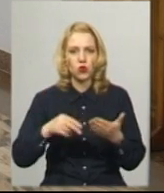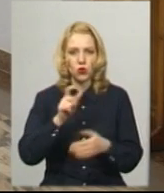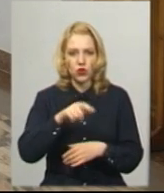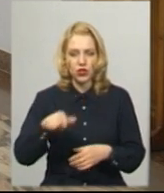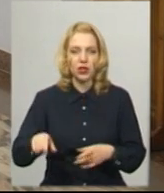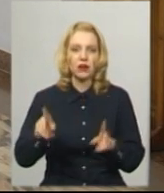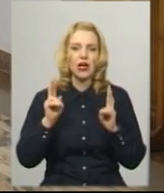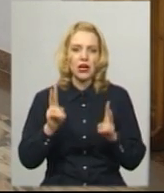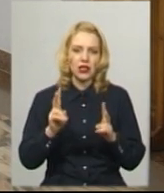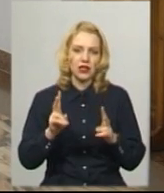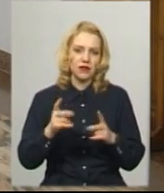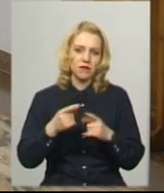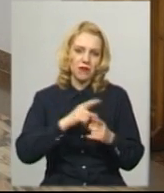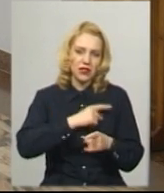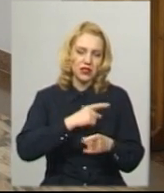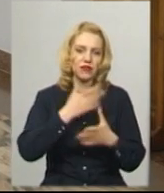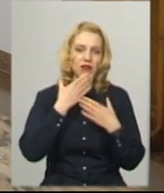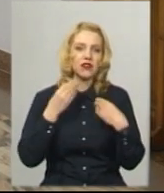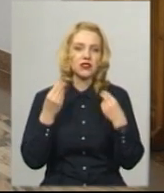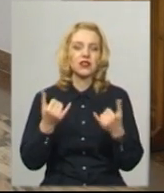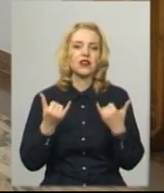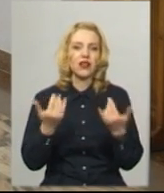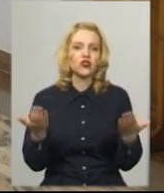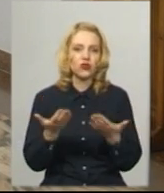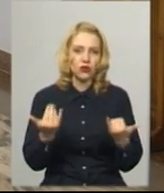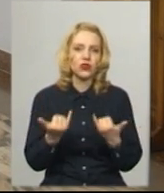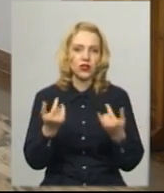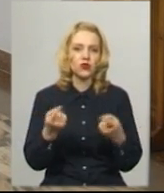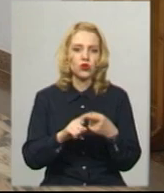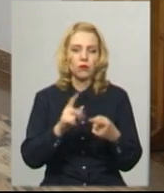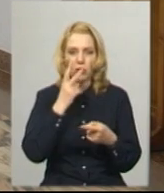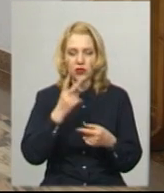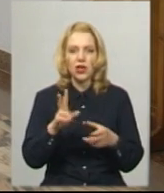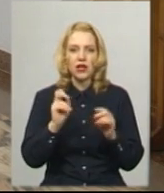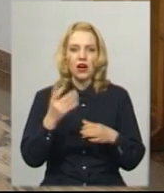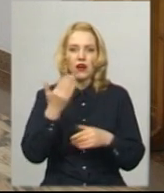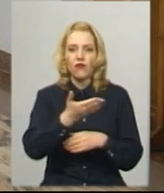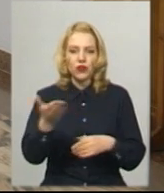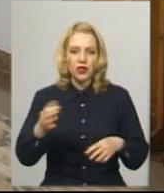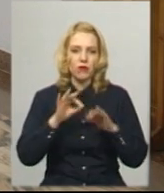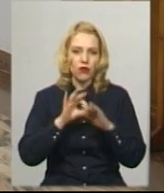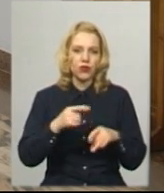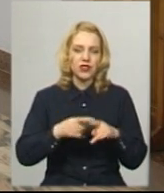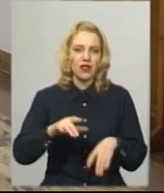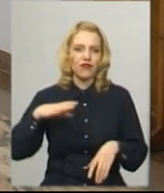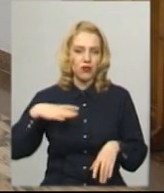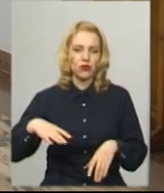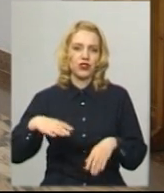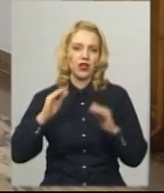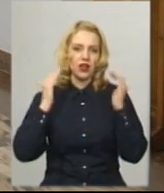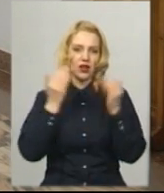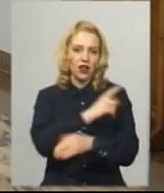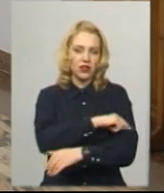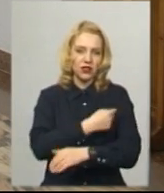навіть креативних майстрів краси. Для чого? Для того, щоб вони показали, як вони проводять цей вимушений карантин вдома,